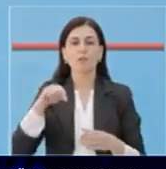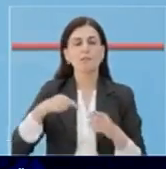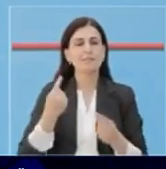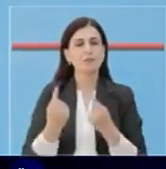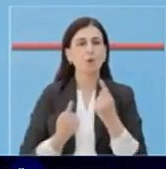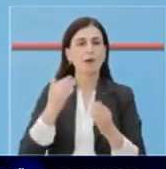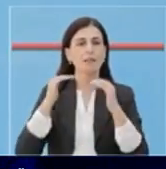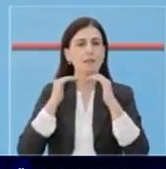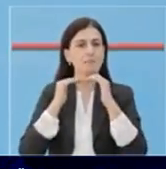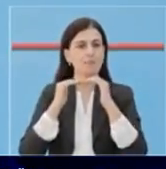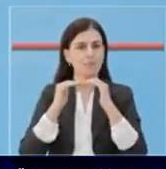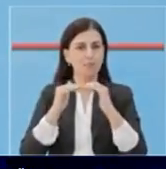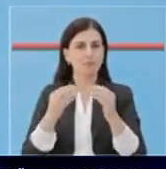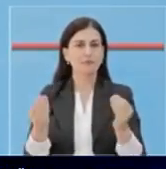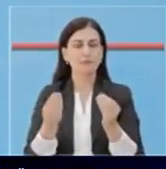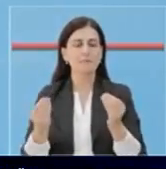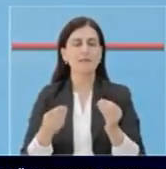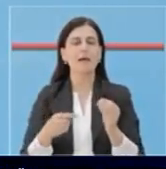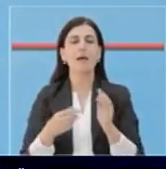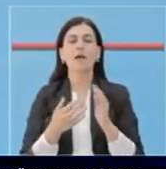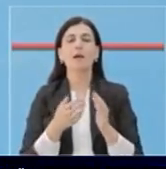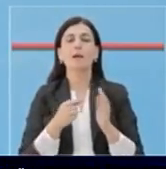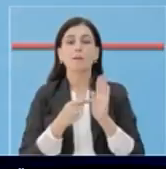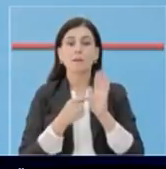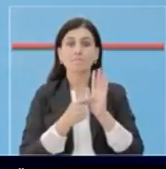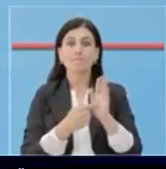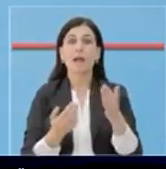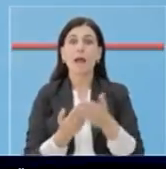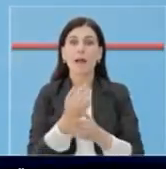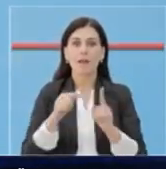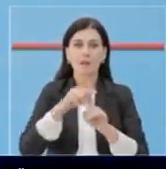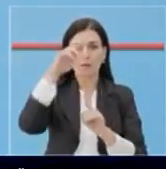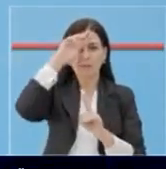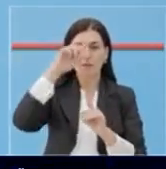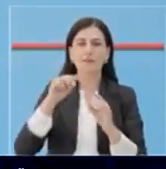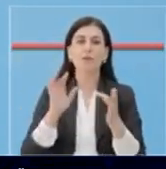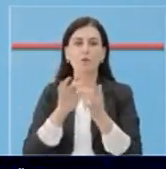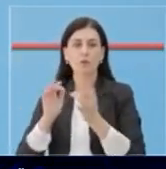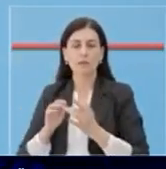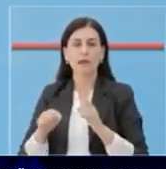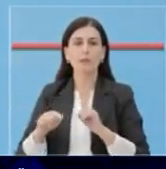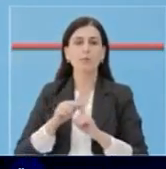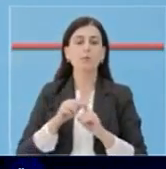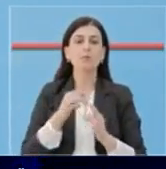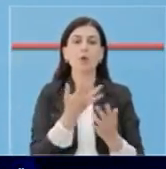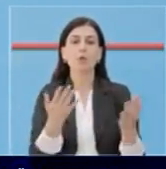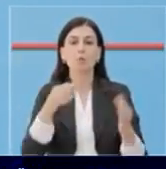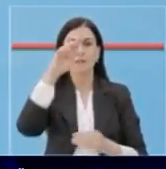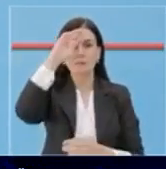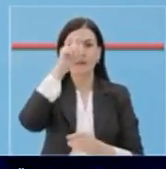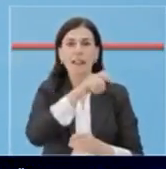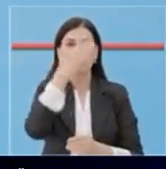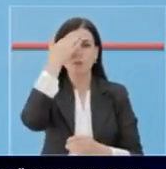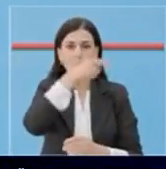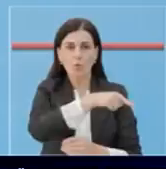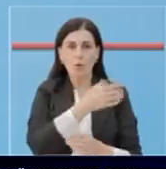epidemiologike në vënd paracitet të qëndrushme, mbështetur në identifikimin e rasteve, në dike në kontakteve dhe numri i pacientve që po trajtojtë në